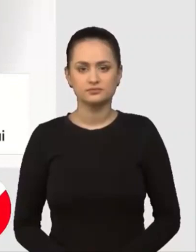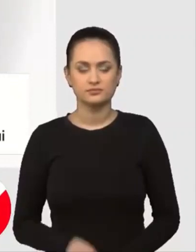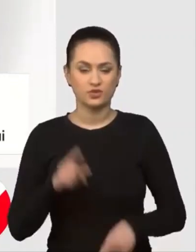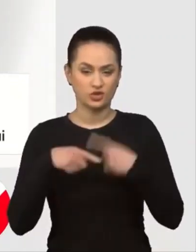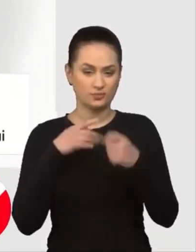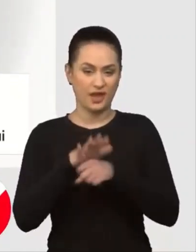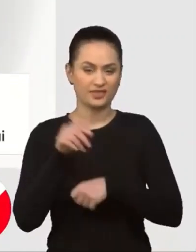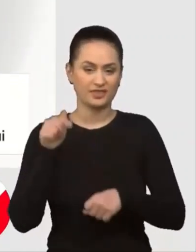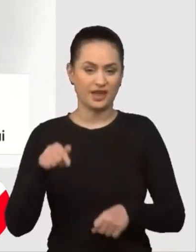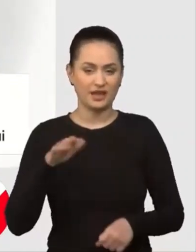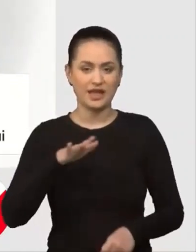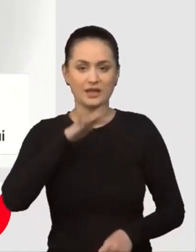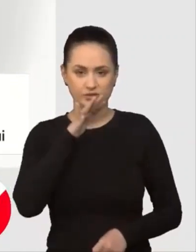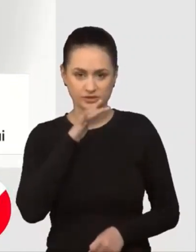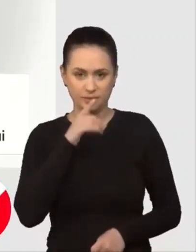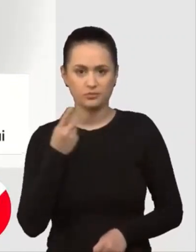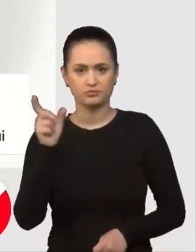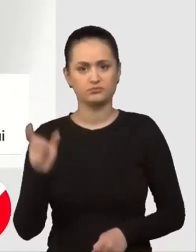pentru